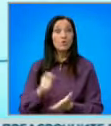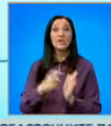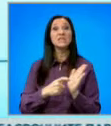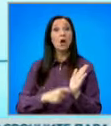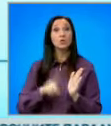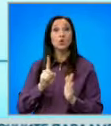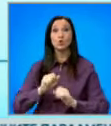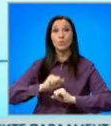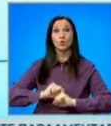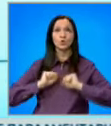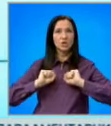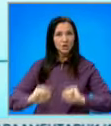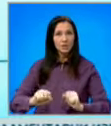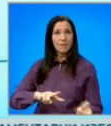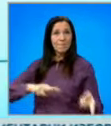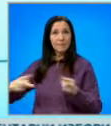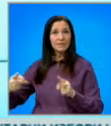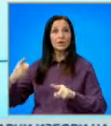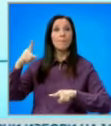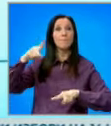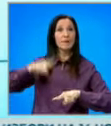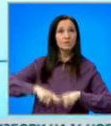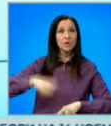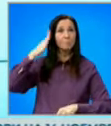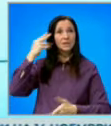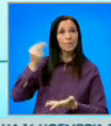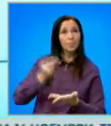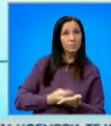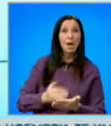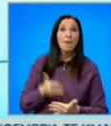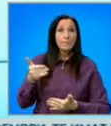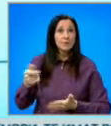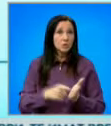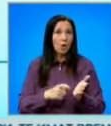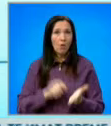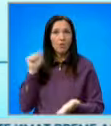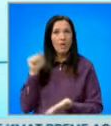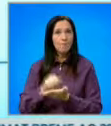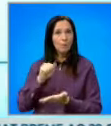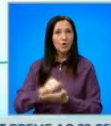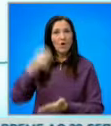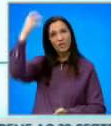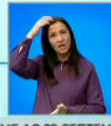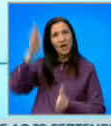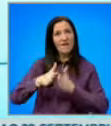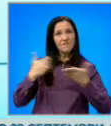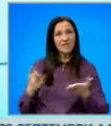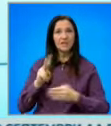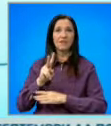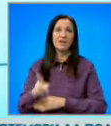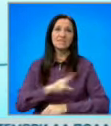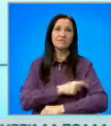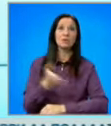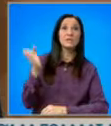закона, с който бюрото по защита се мести към правосъдния министър е подписан. Престои закона да бъде публикуван в Държавен вестник и да влезе в сила през